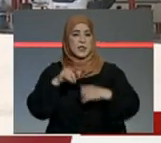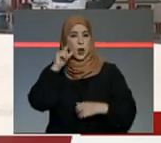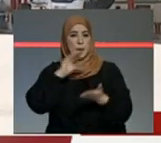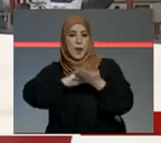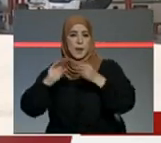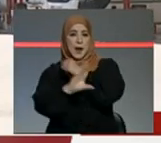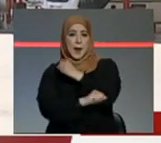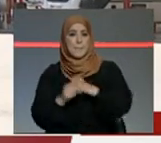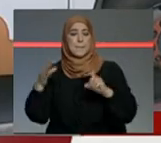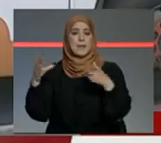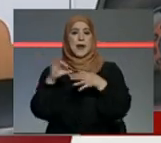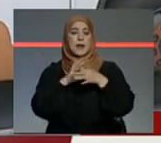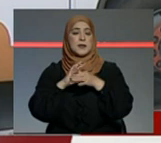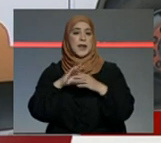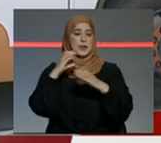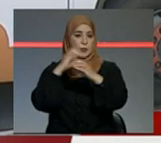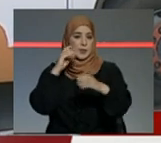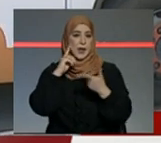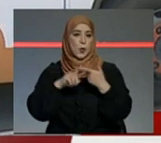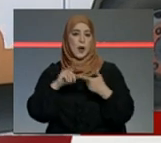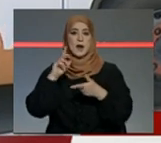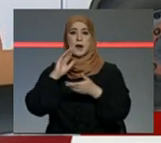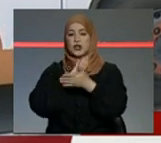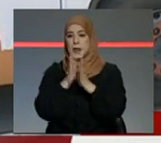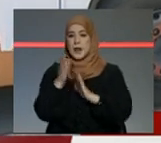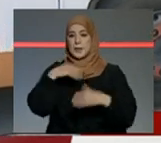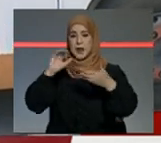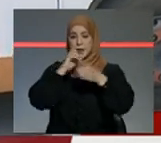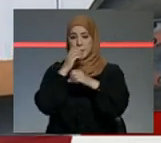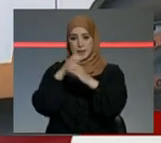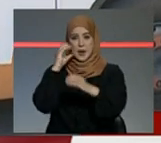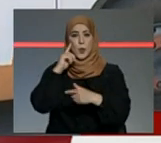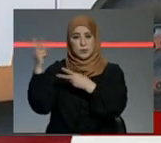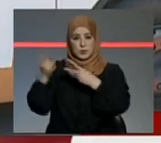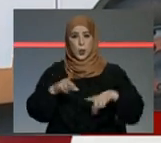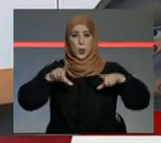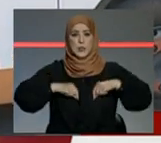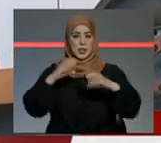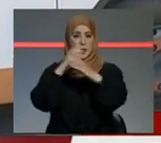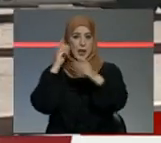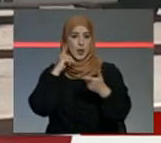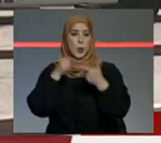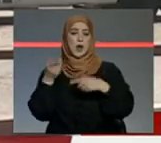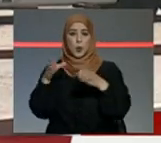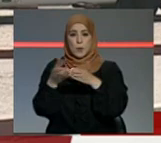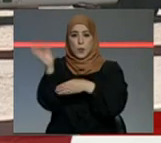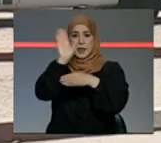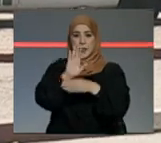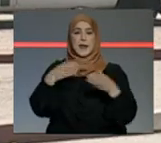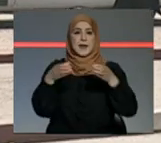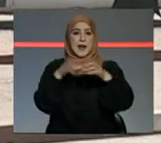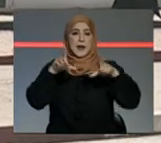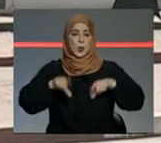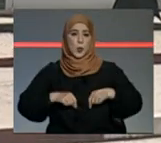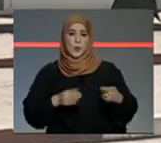بالقطاع العام وأعضاء الجامعة العامة للنقل كما يحضرها وزير النقل وممثلون عن رئاسة الحكومة